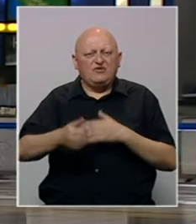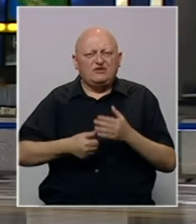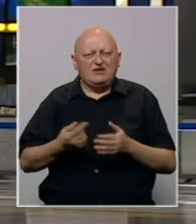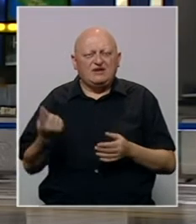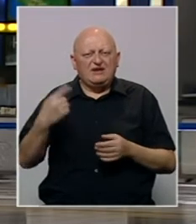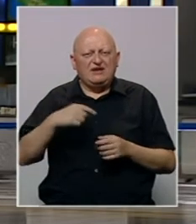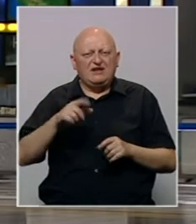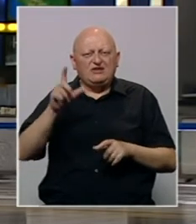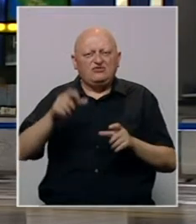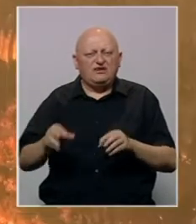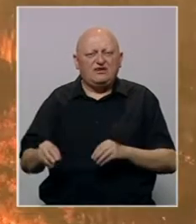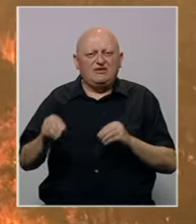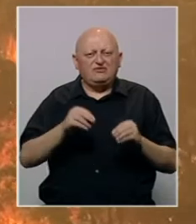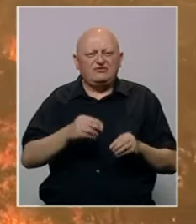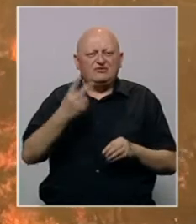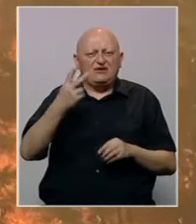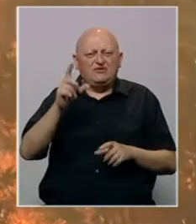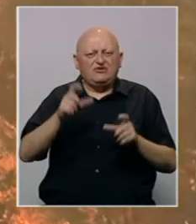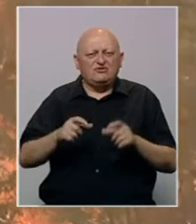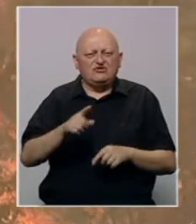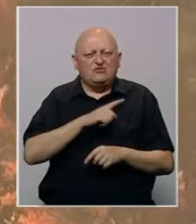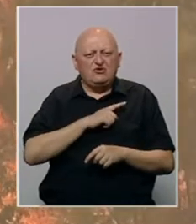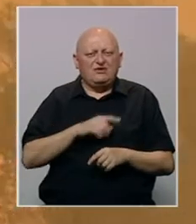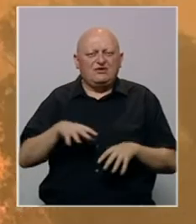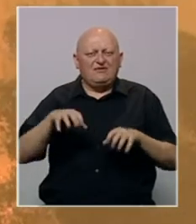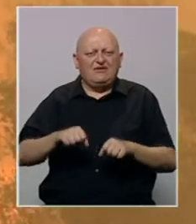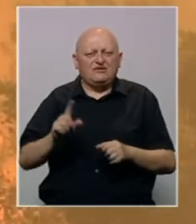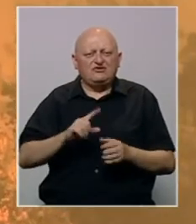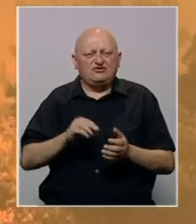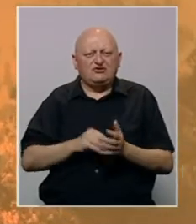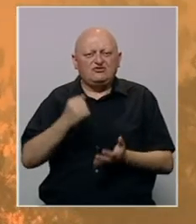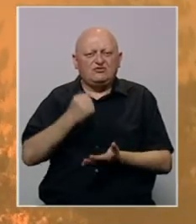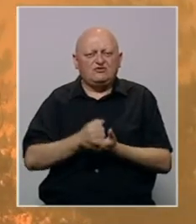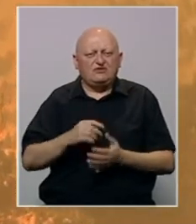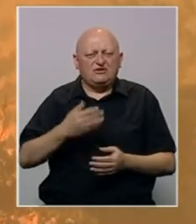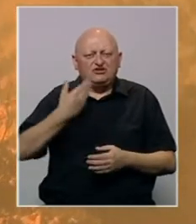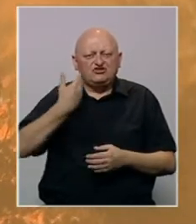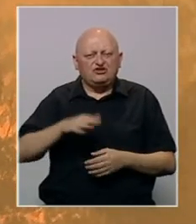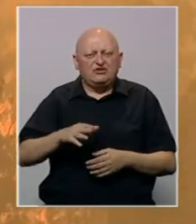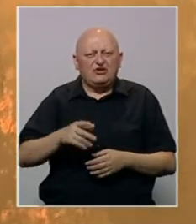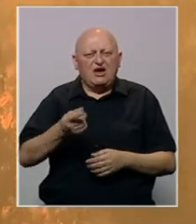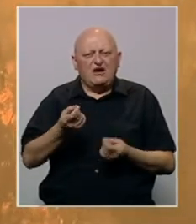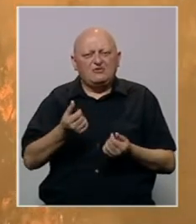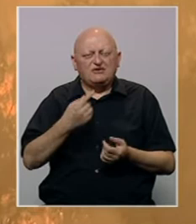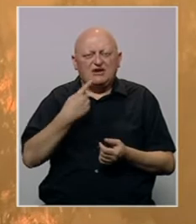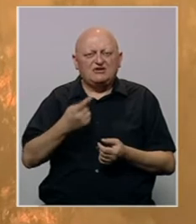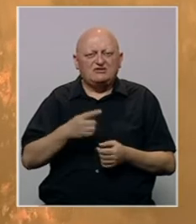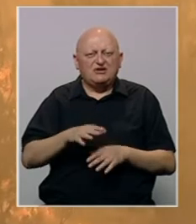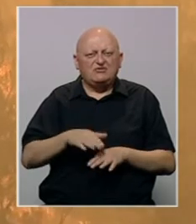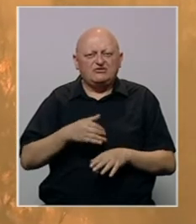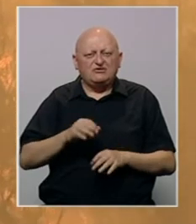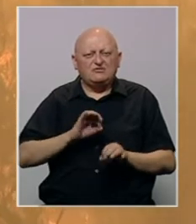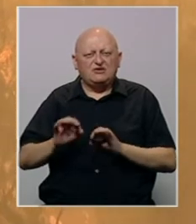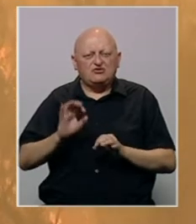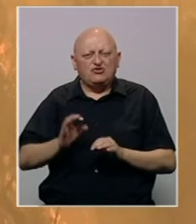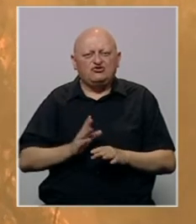ove godine. Hiljade ljudi je evakuisano, a dvije osobe su poginule. Vlasti još nisu potvrdile objem štete, a procjene će početi kada